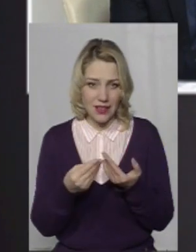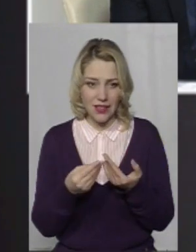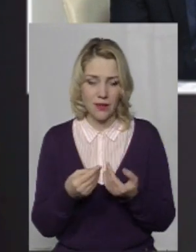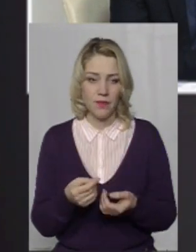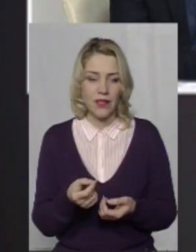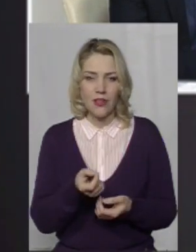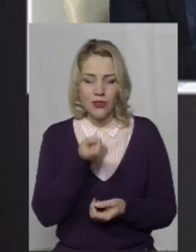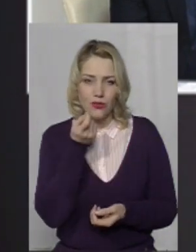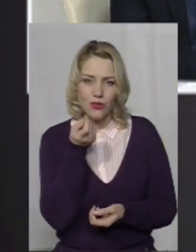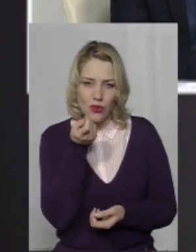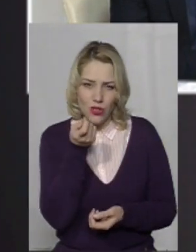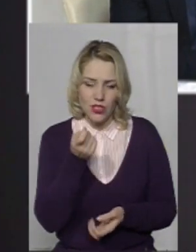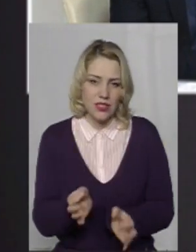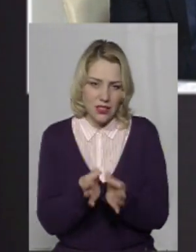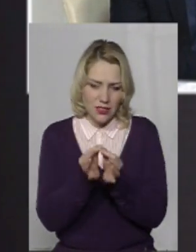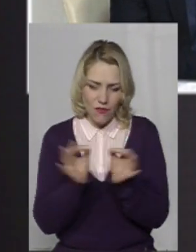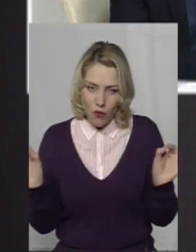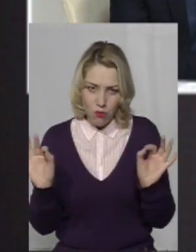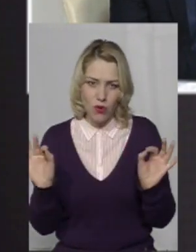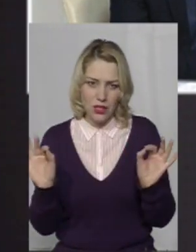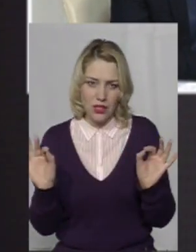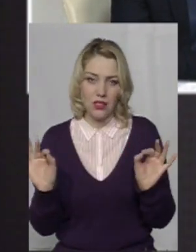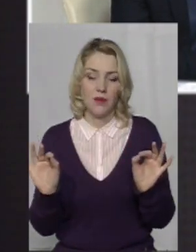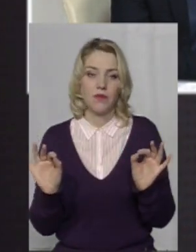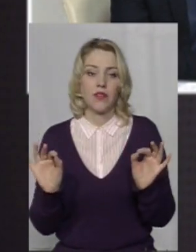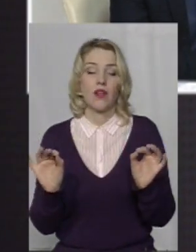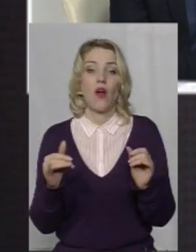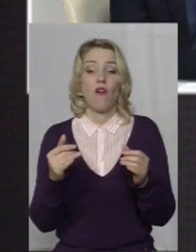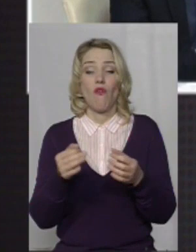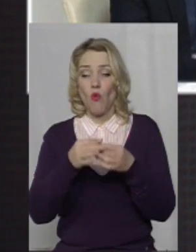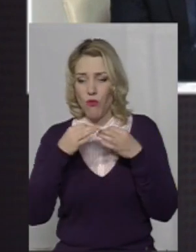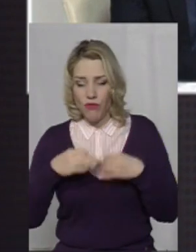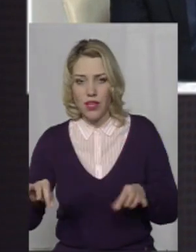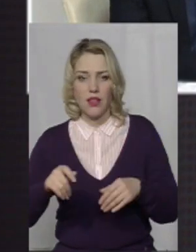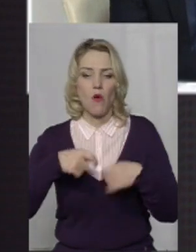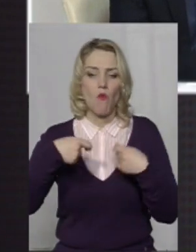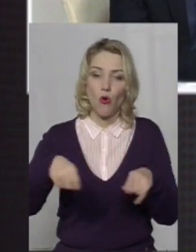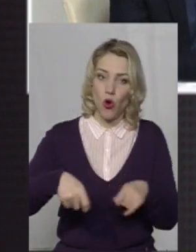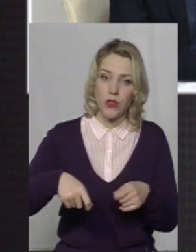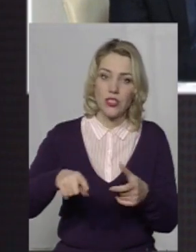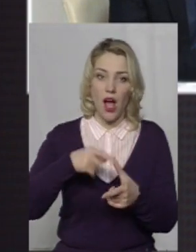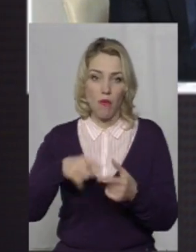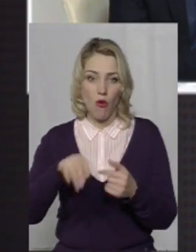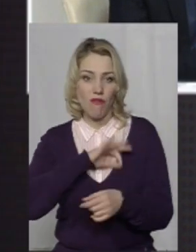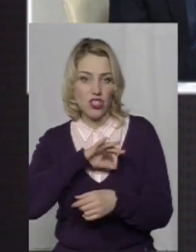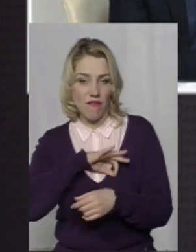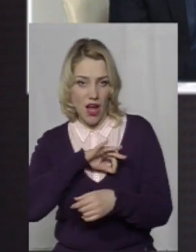можливо, свободу, чи дати волю вільному продажу, або десь вільному вживанні, він буде